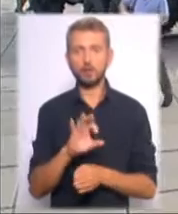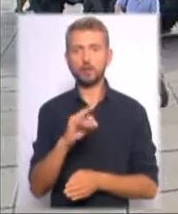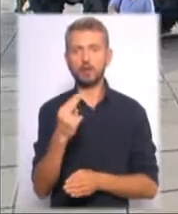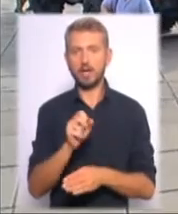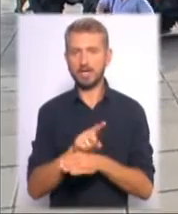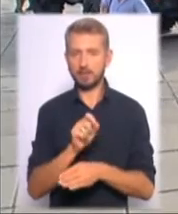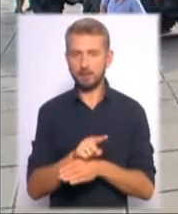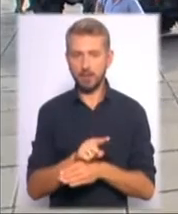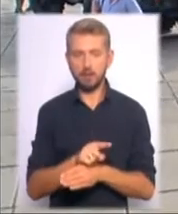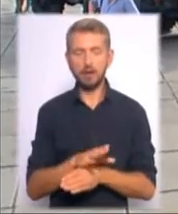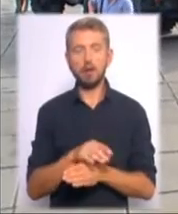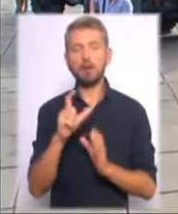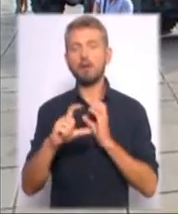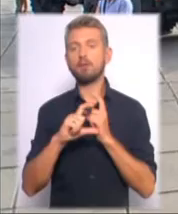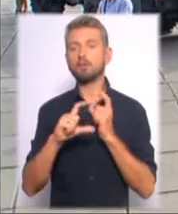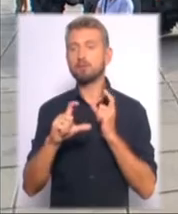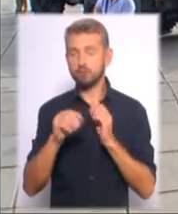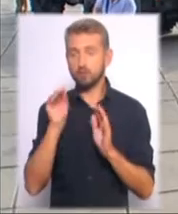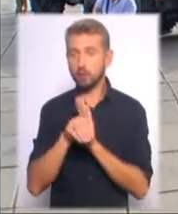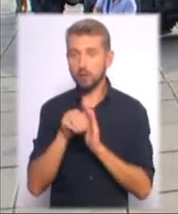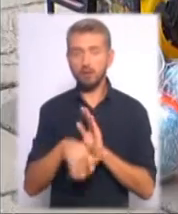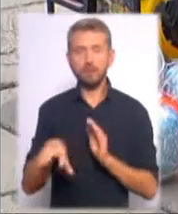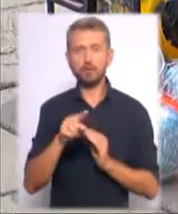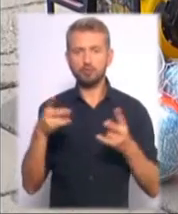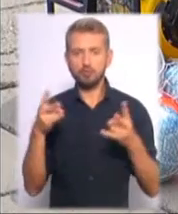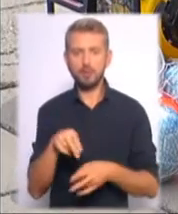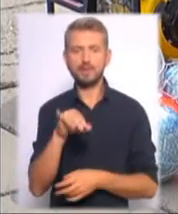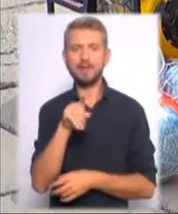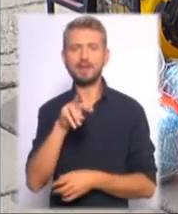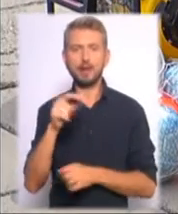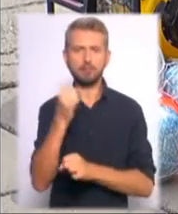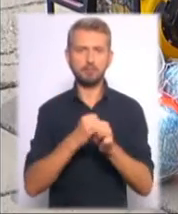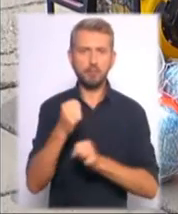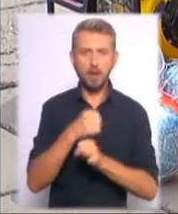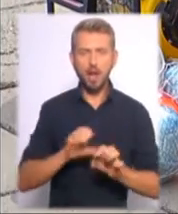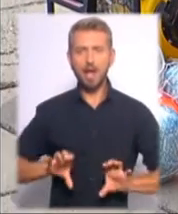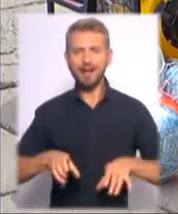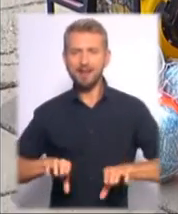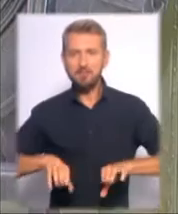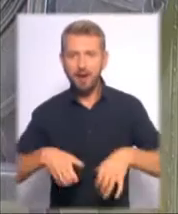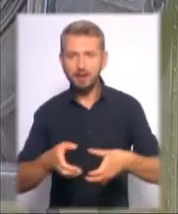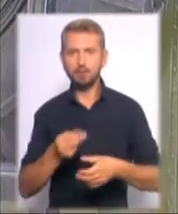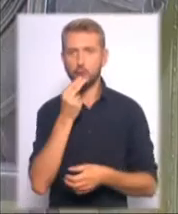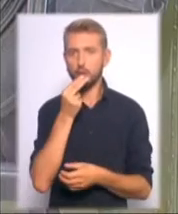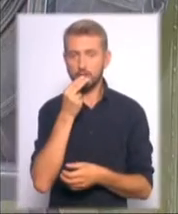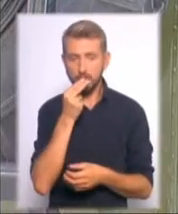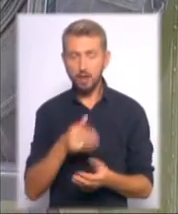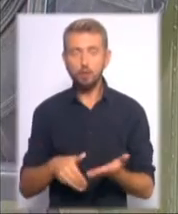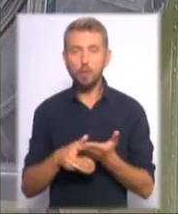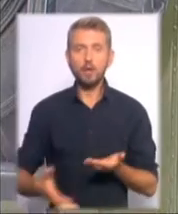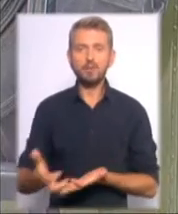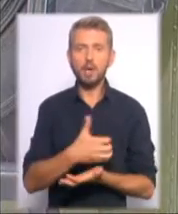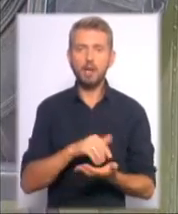завдань. В Кузові все необхідне для облаштування напередовій, зокрема дизельний генератор, каремати, продукти гарчування. Допомогу збирали силами місцевих